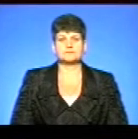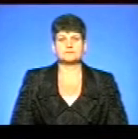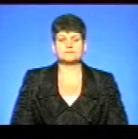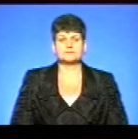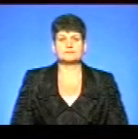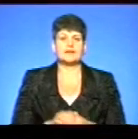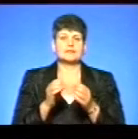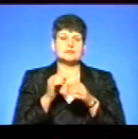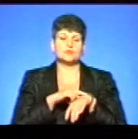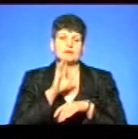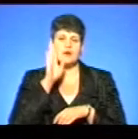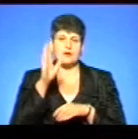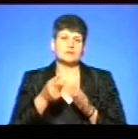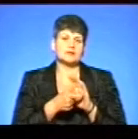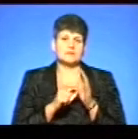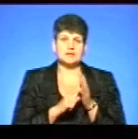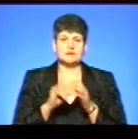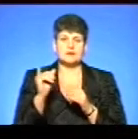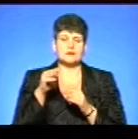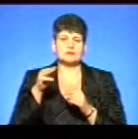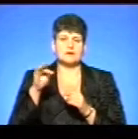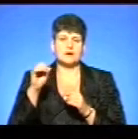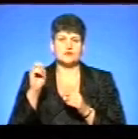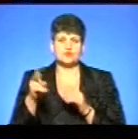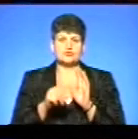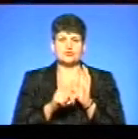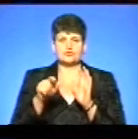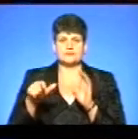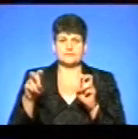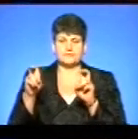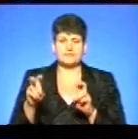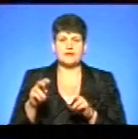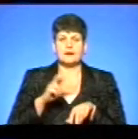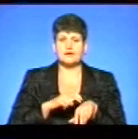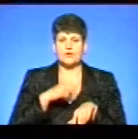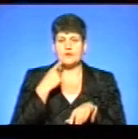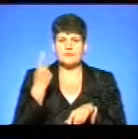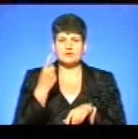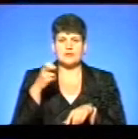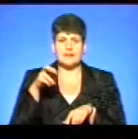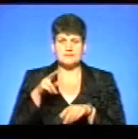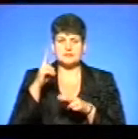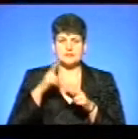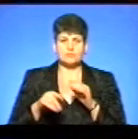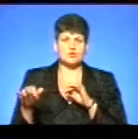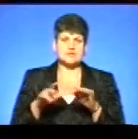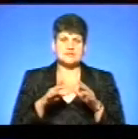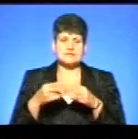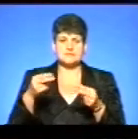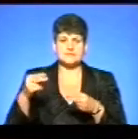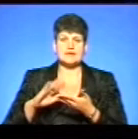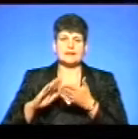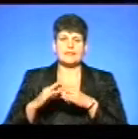Десята година ранку. Під кабінетом Ігоря Трачука шестеро людей. Лікар каже, 1 липня завершується процес підписання